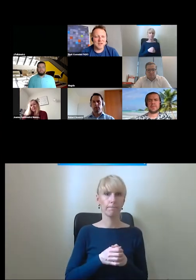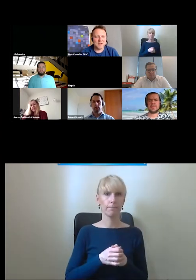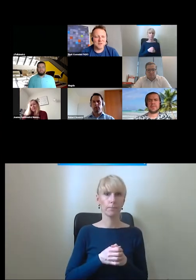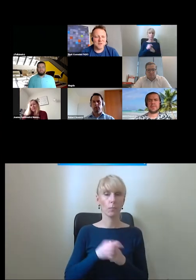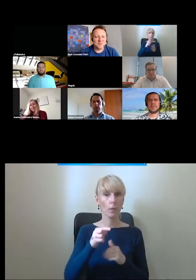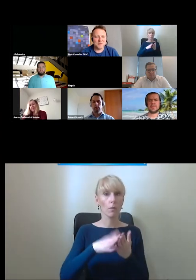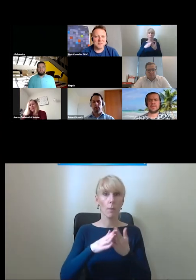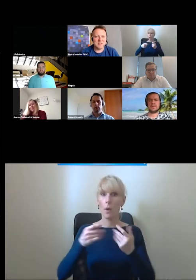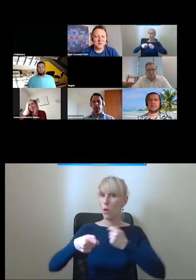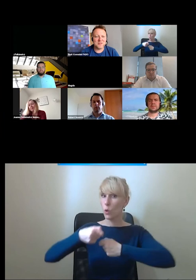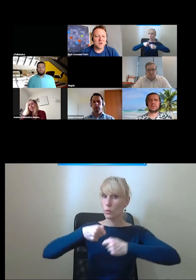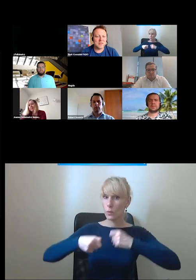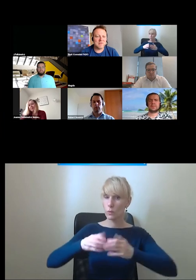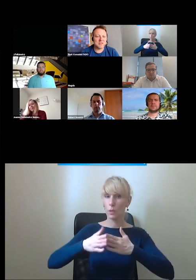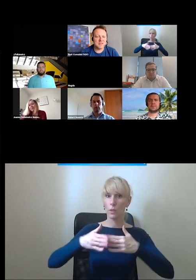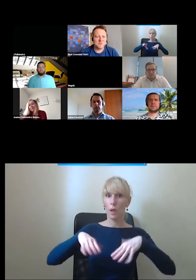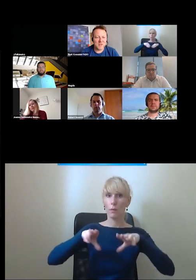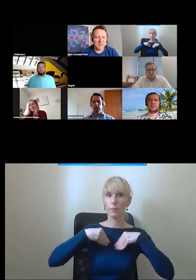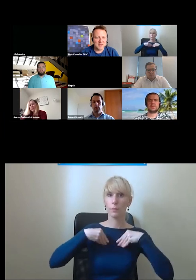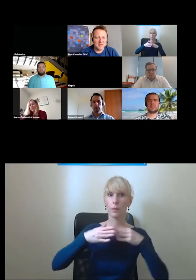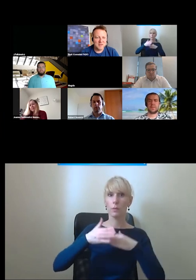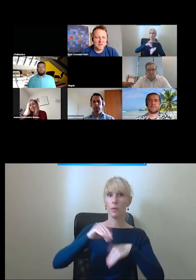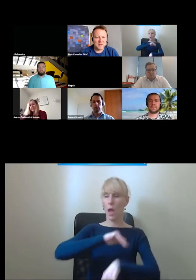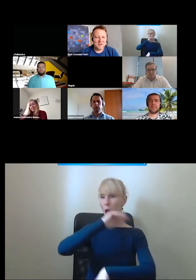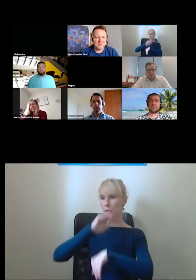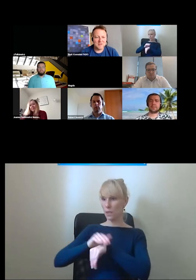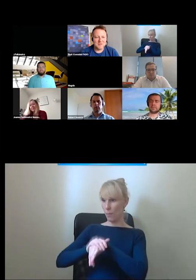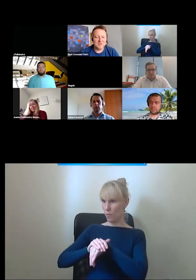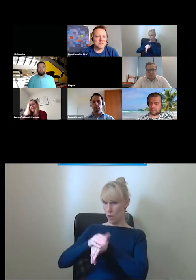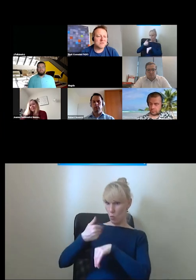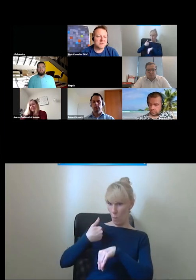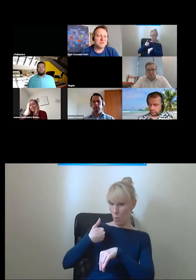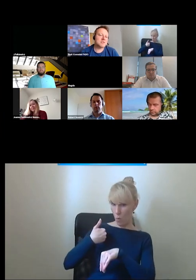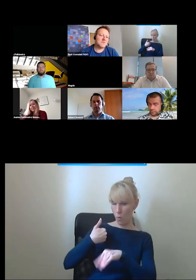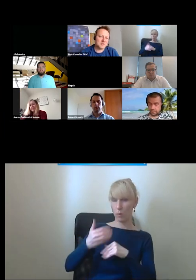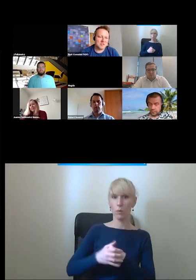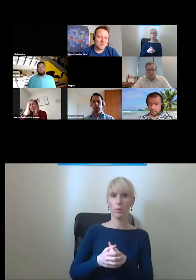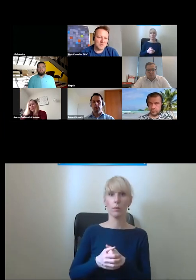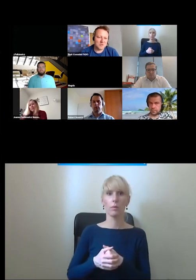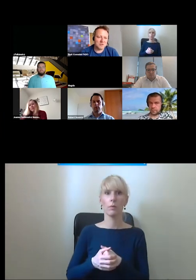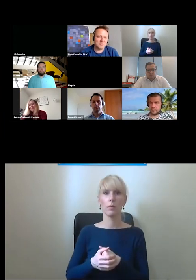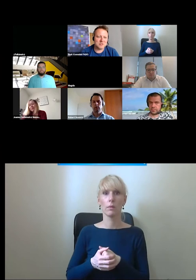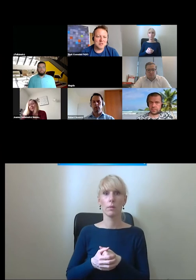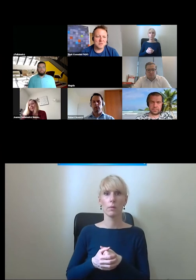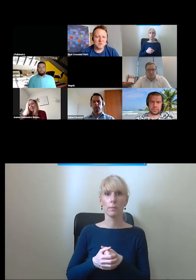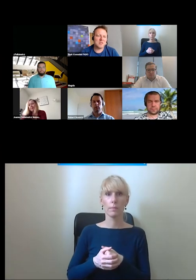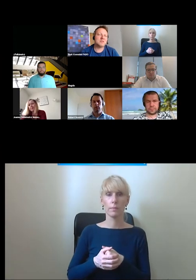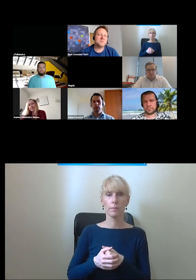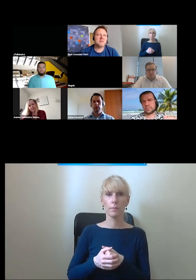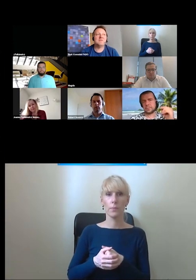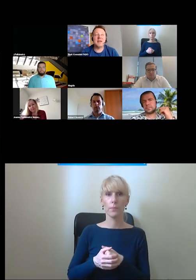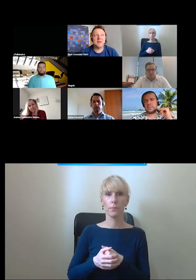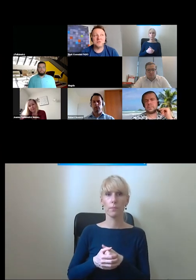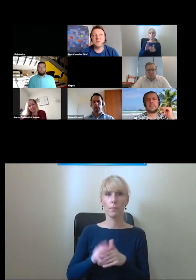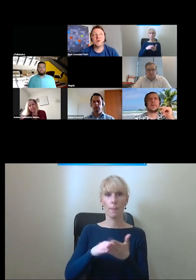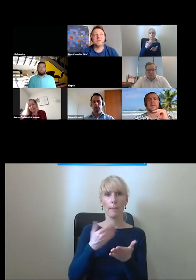rozwiązania które powstały trochę na wasze zamówienie i właściwie to troszkę jeszcze ten wątek chciałem pociągnąć czy jest może tak że